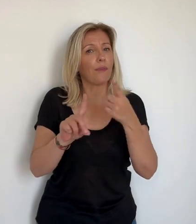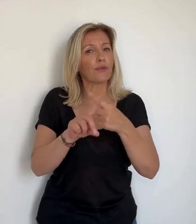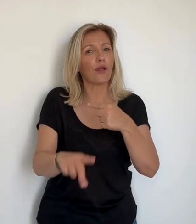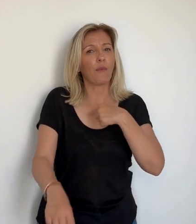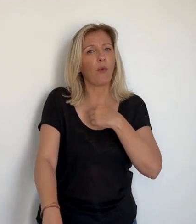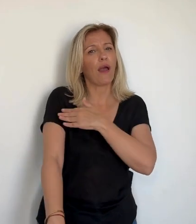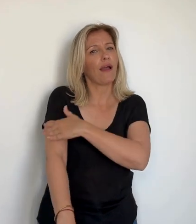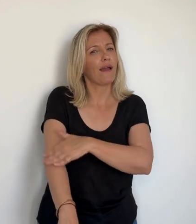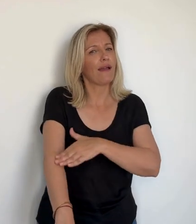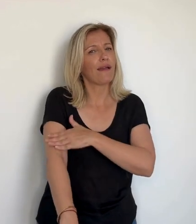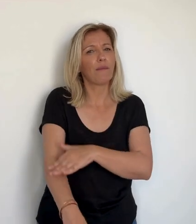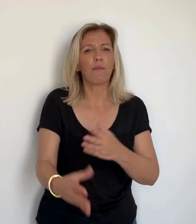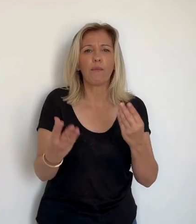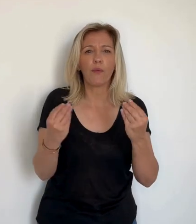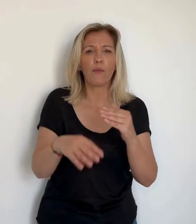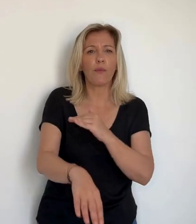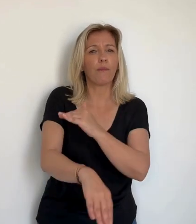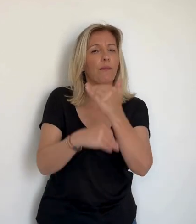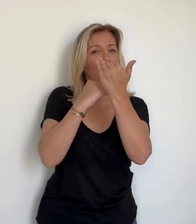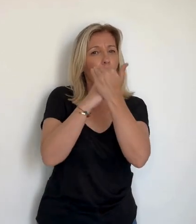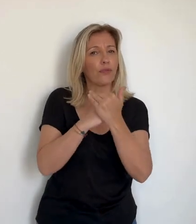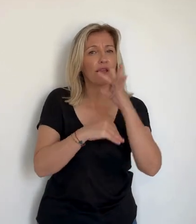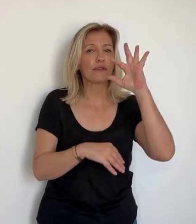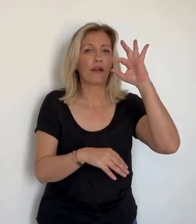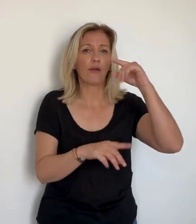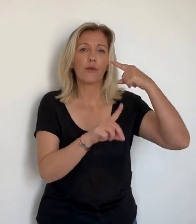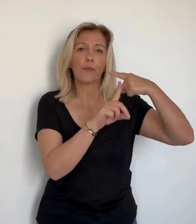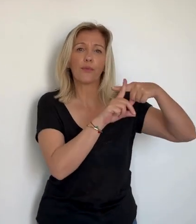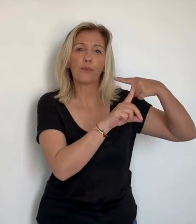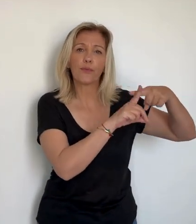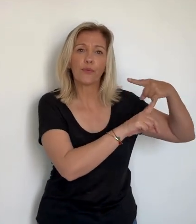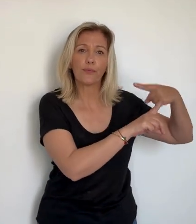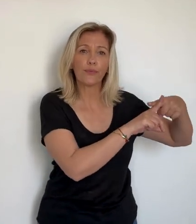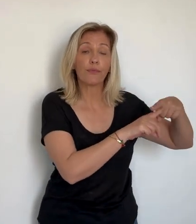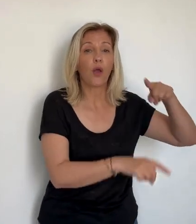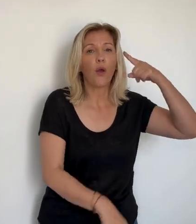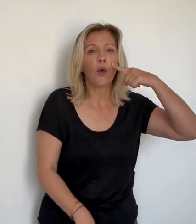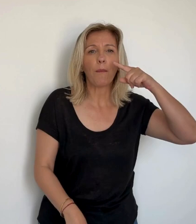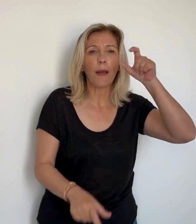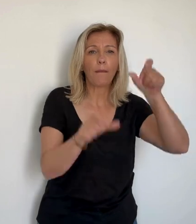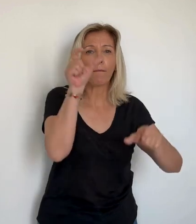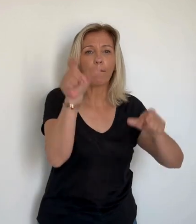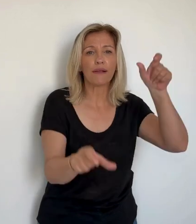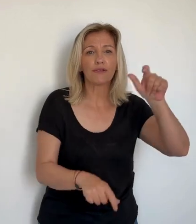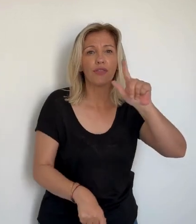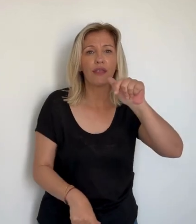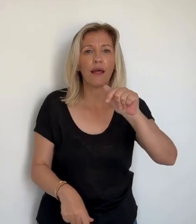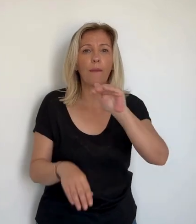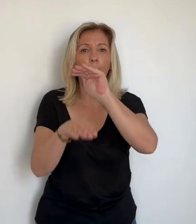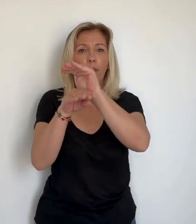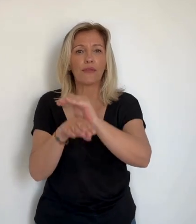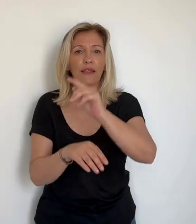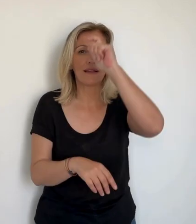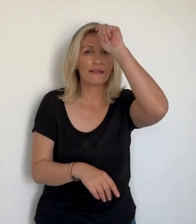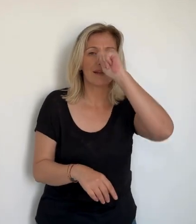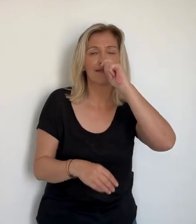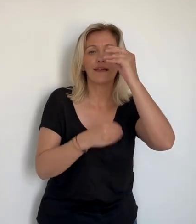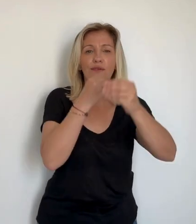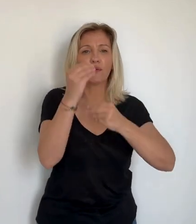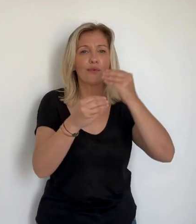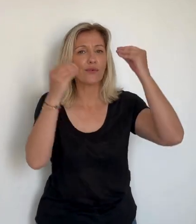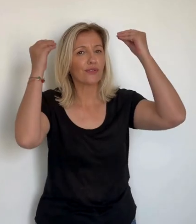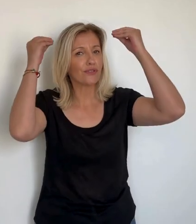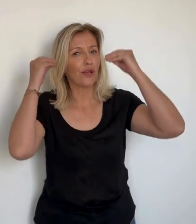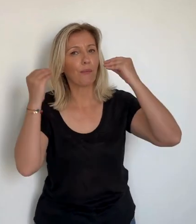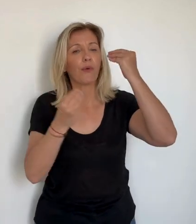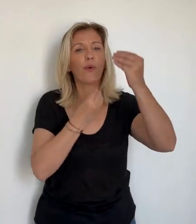parasol avec une protection solaire. Et en plus, je ne sors pas de mon parasol avant 15h parce qu fait trop chaud. Et surtout, je